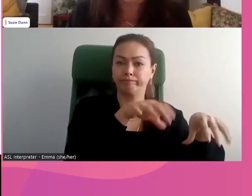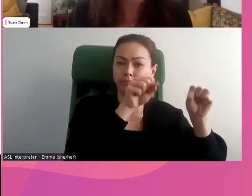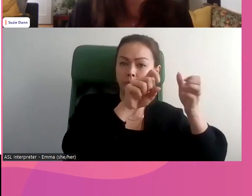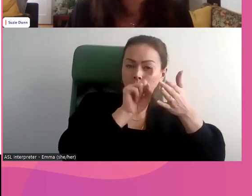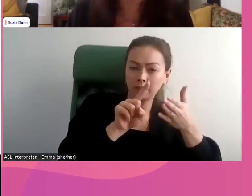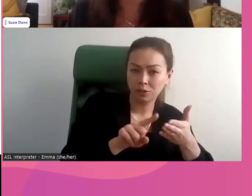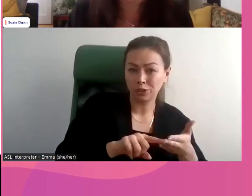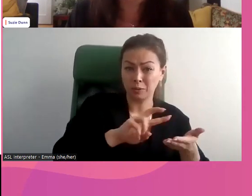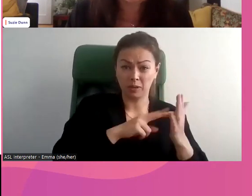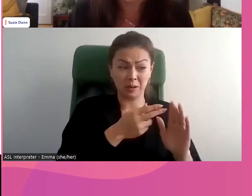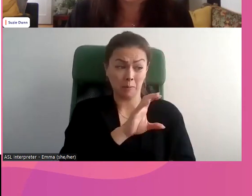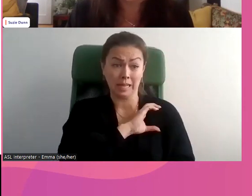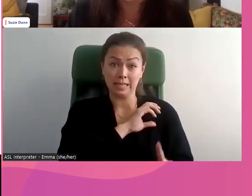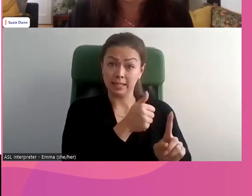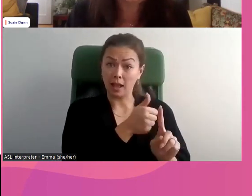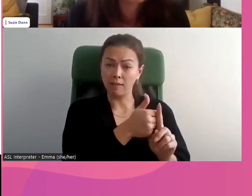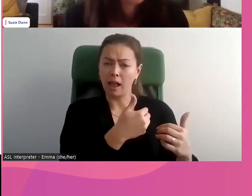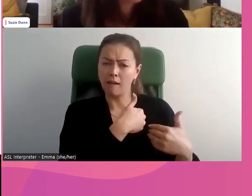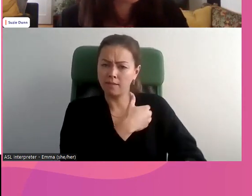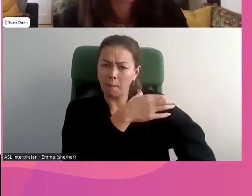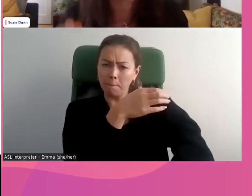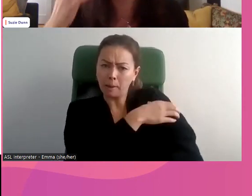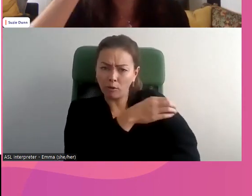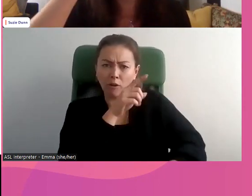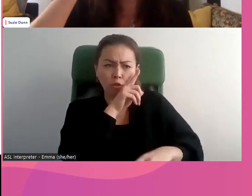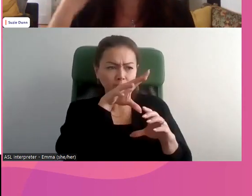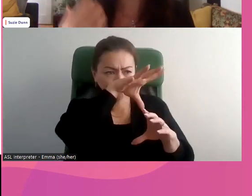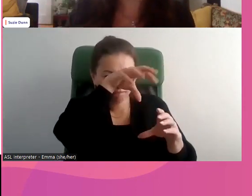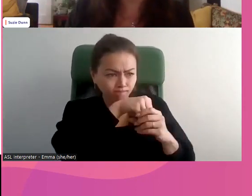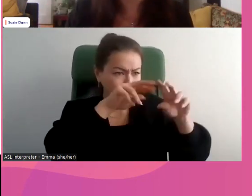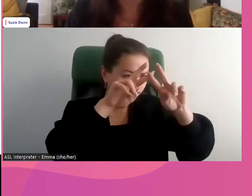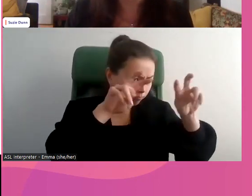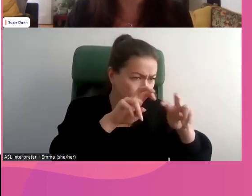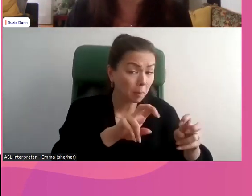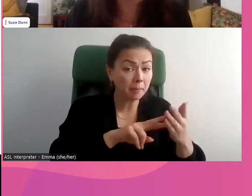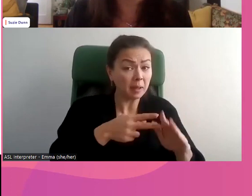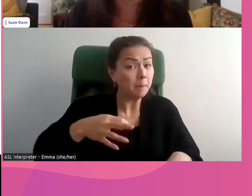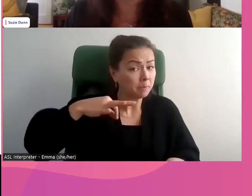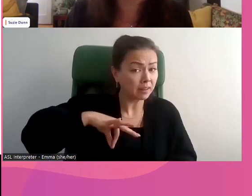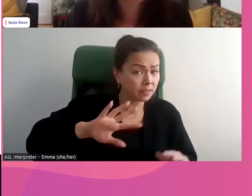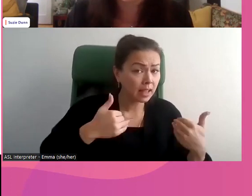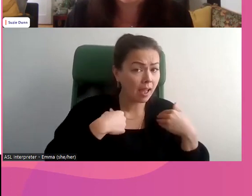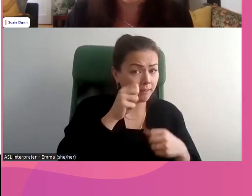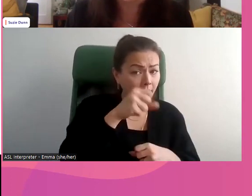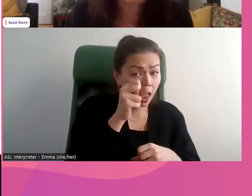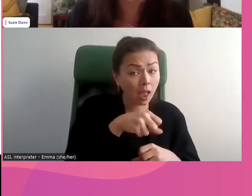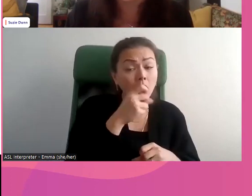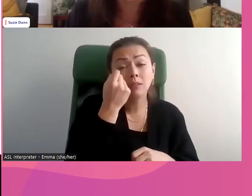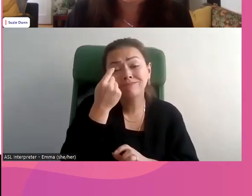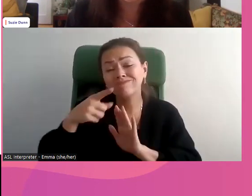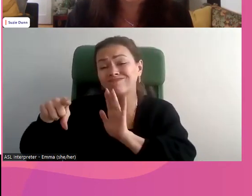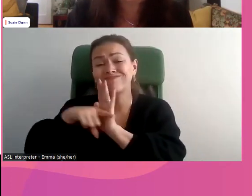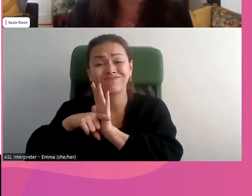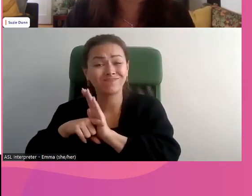Ils ont le pouvoir d'ouvrir des enquêtes. Les victimes potentielles peuvent se faire entendre. Donc, il y a beaucoup d